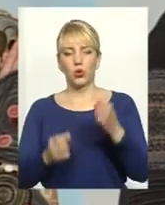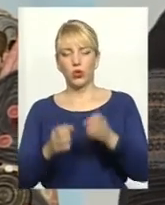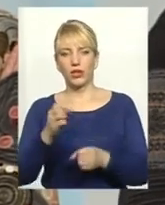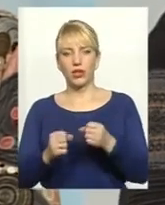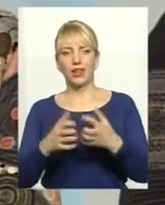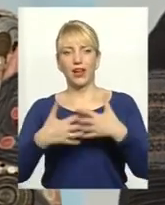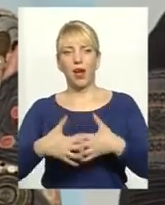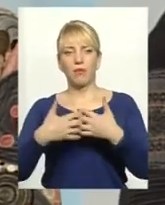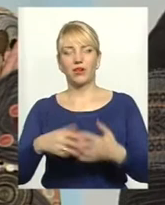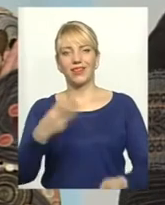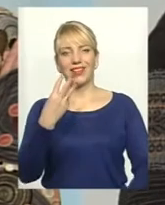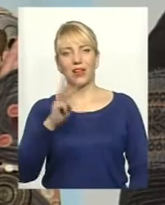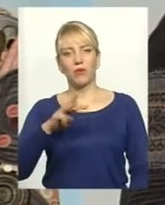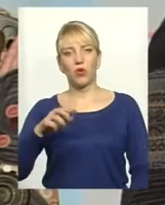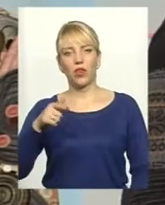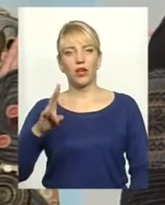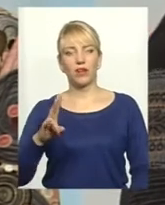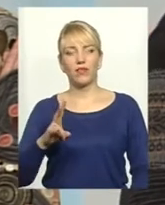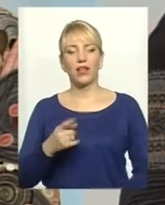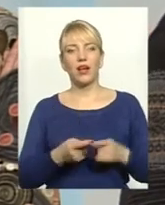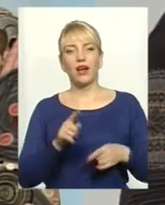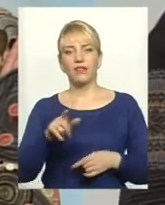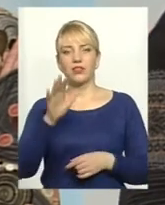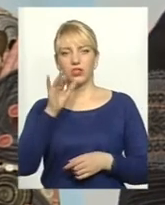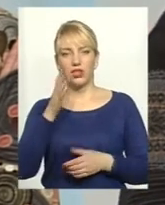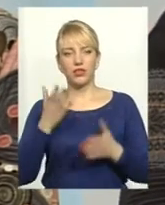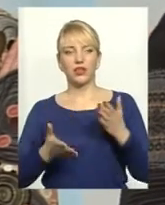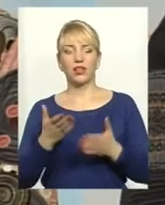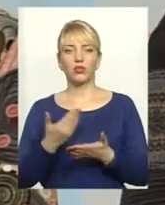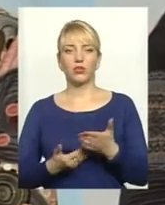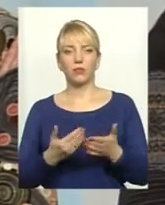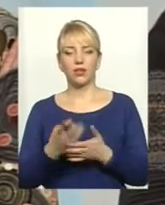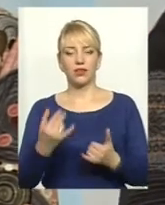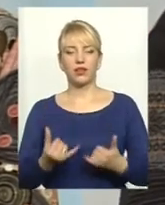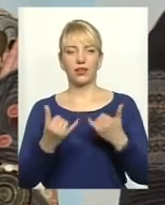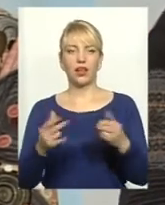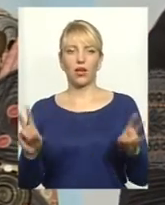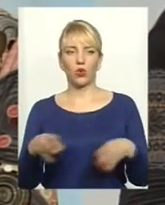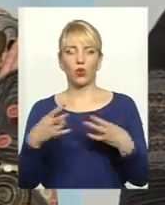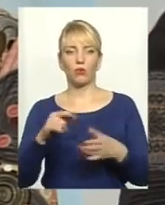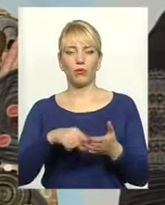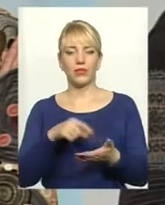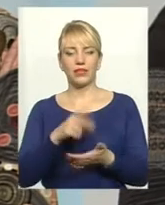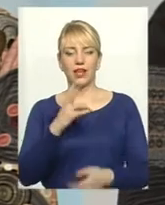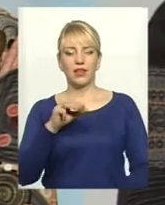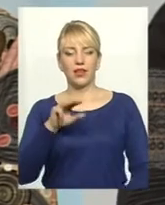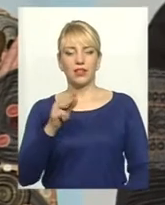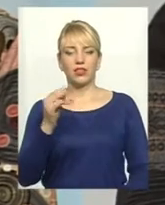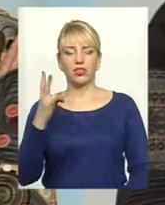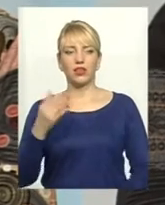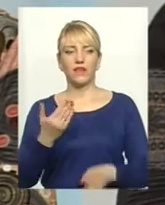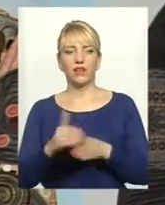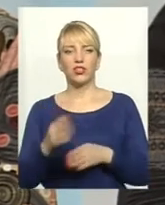аж 3 мільйона гривень. В цей самий час, якщо, наприклад, для клубу в місті Нетішин, виділили 4